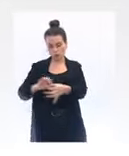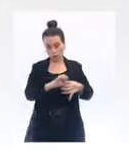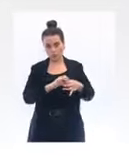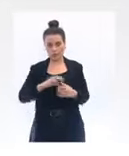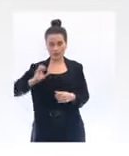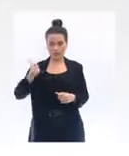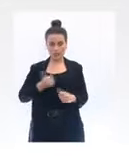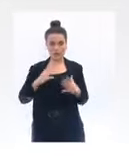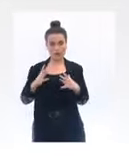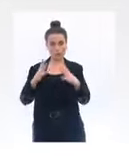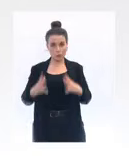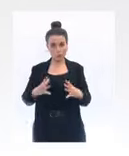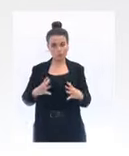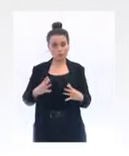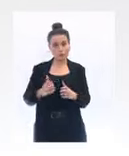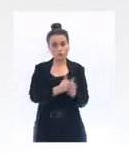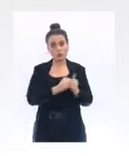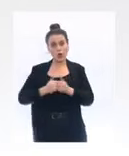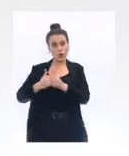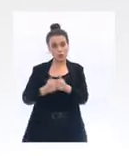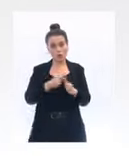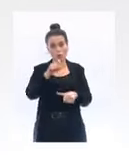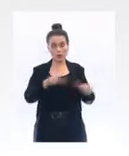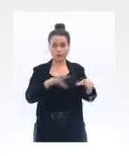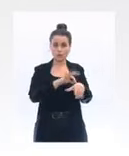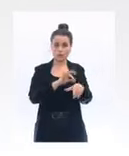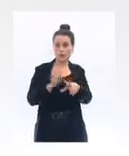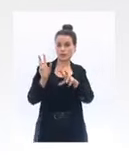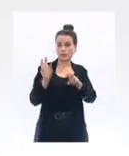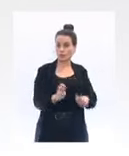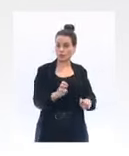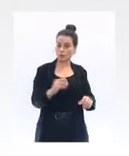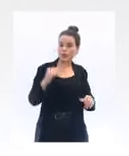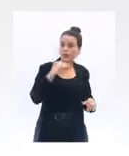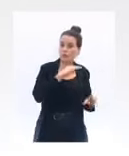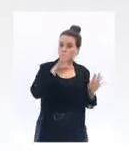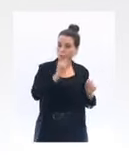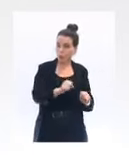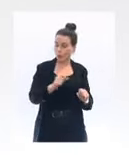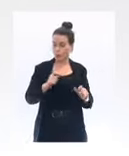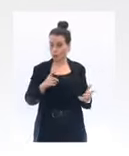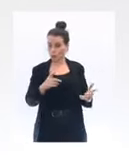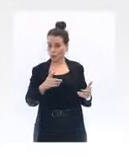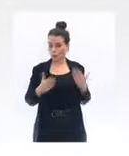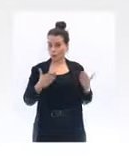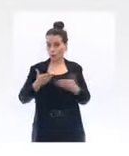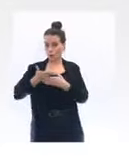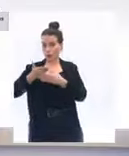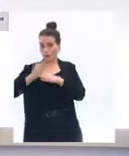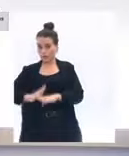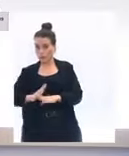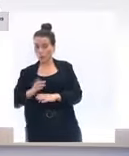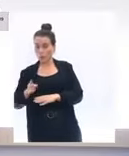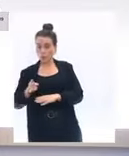pouvons réussir à faire baisser rapidement le nombre de cas et donc nous pouvons avoir des espoirs d'y arriver plus vite que les prévisions du professeur Desprécy.